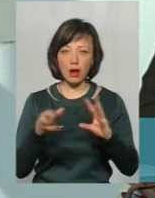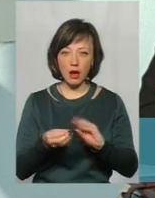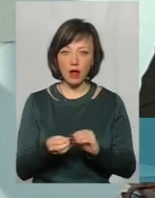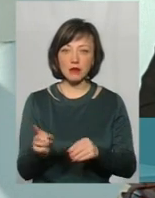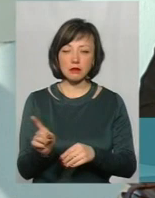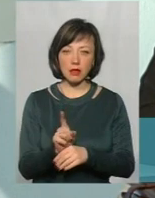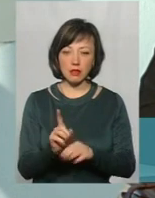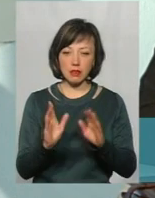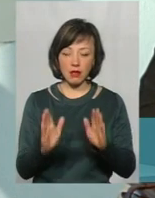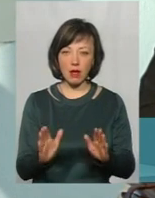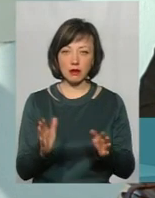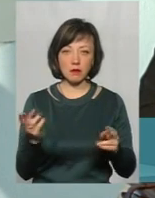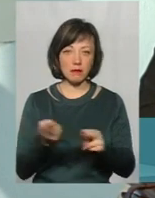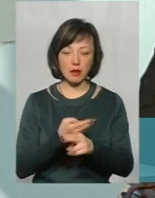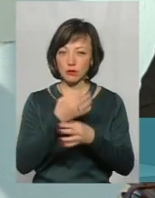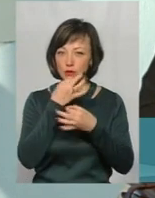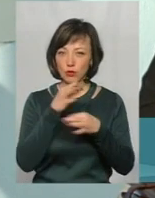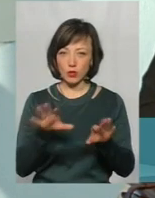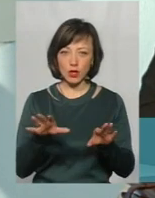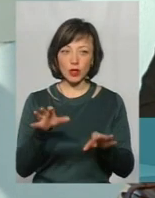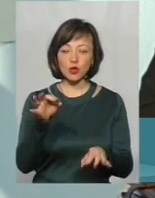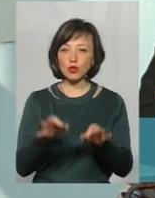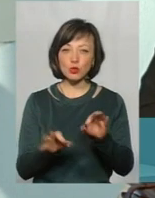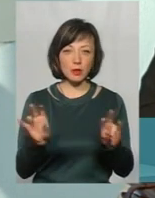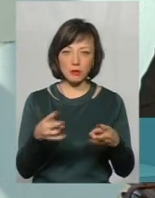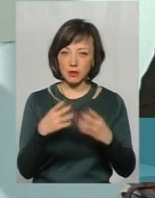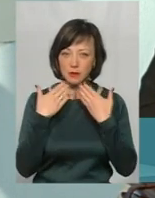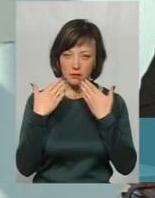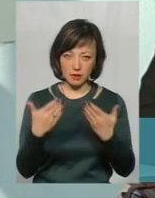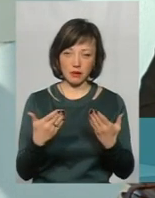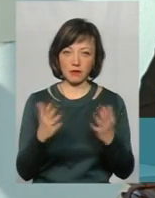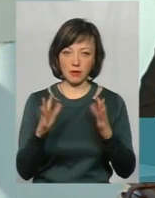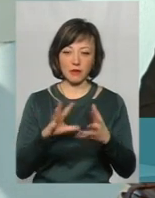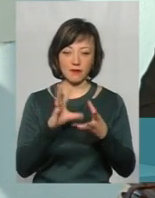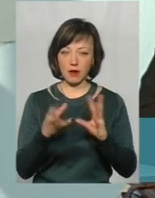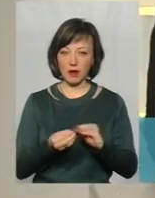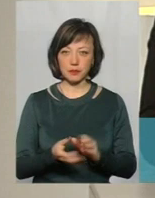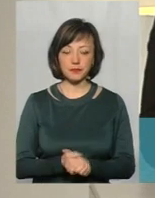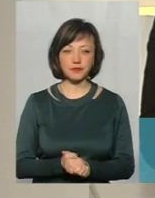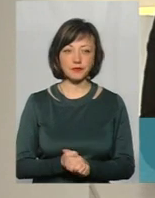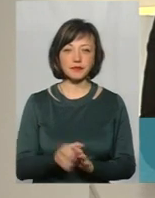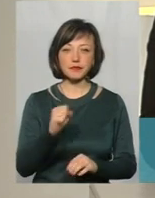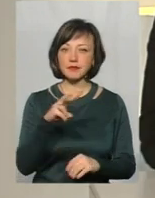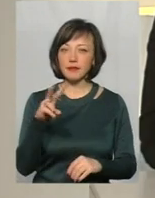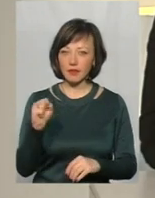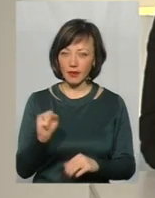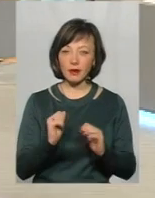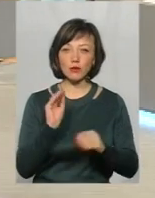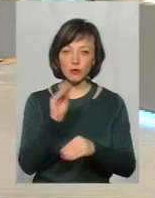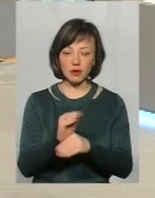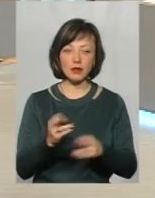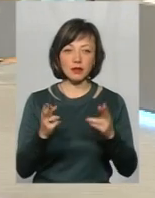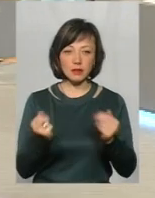стандартна, без будь-яких змін. В суд не потрібно звертатися в даному випадку взагалі. Пані Алла, доповнити? Так,